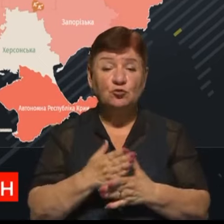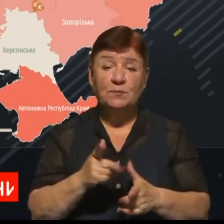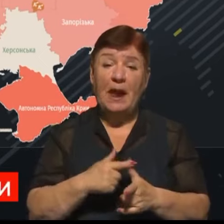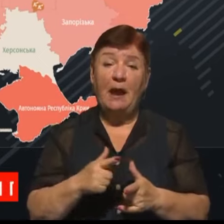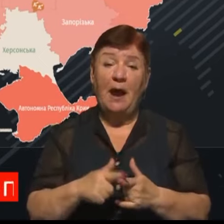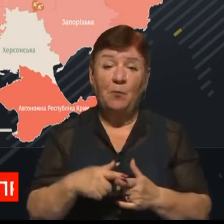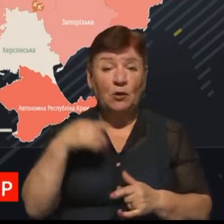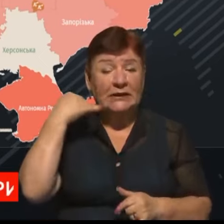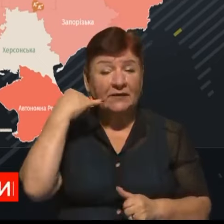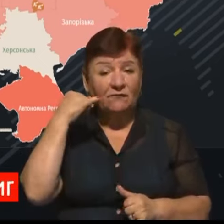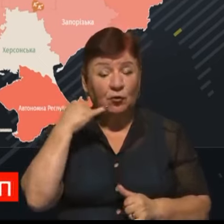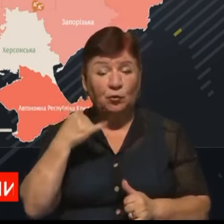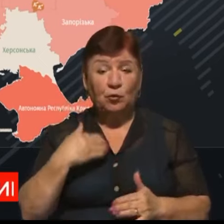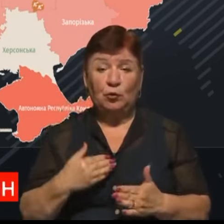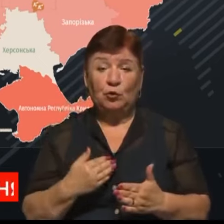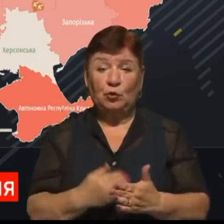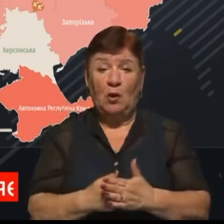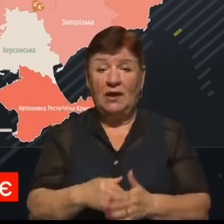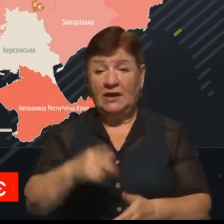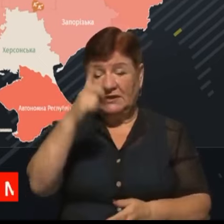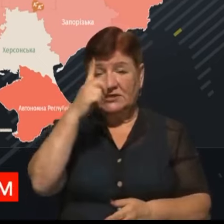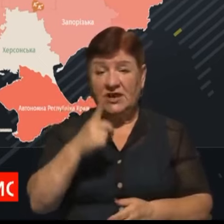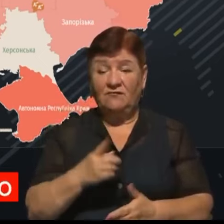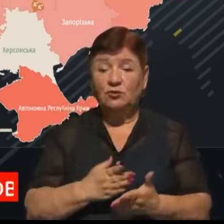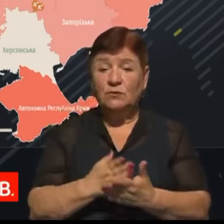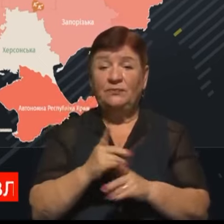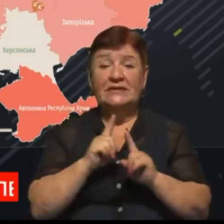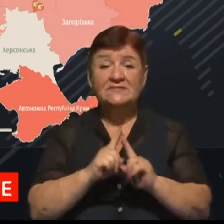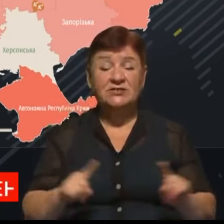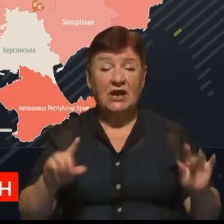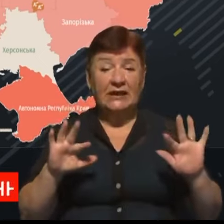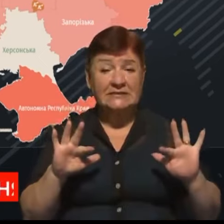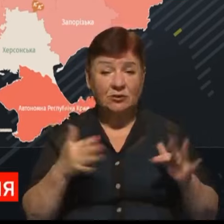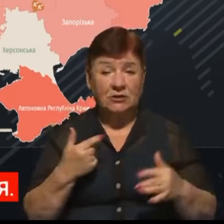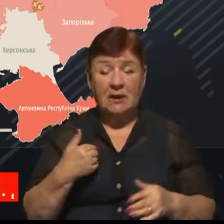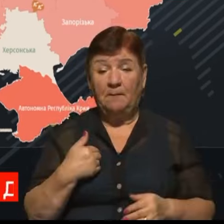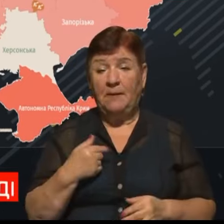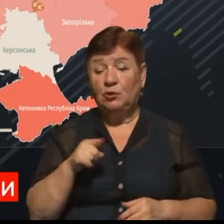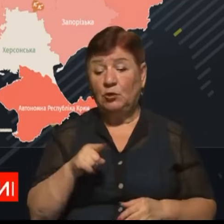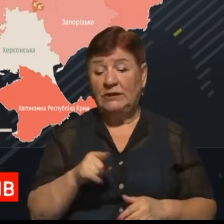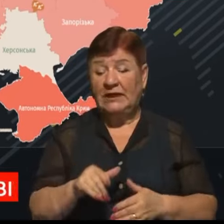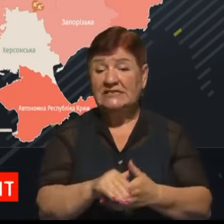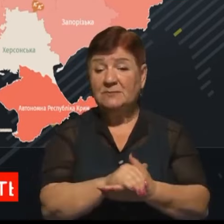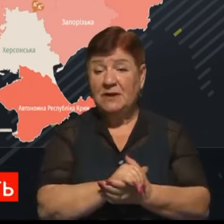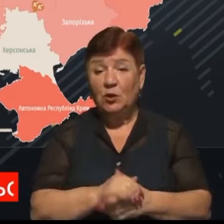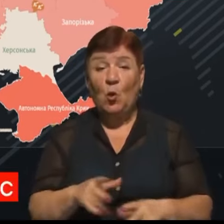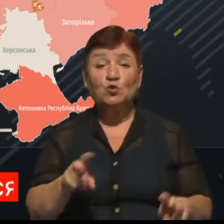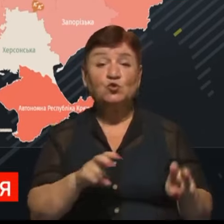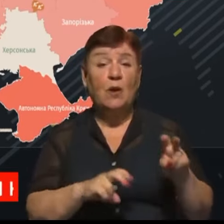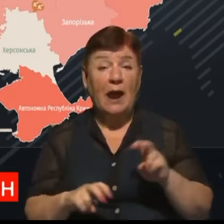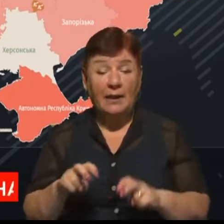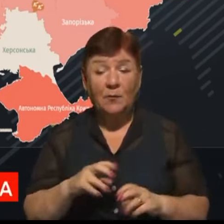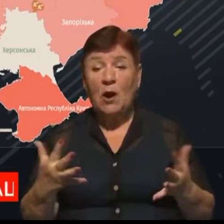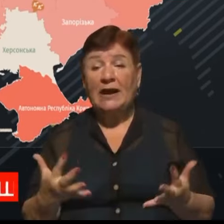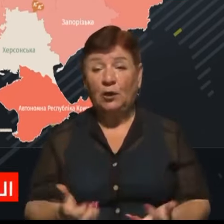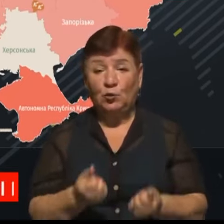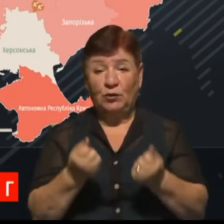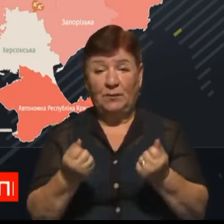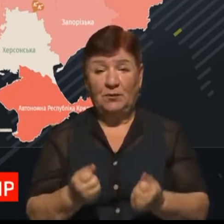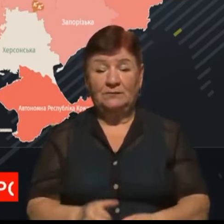телефонують до Державної служби з надзвичайних ситуацій. І ми тоді спільно їх шукаємо і рятуємо.